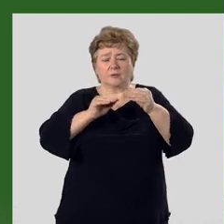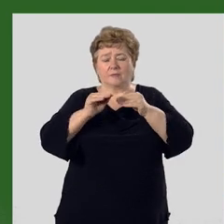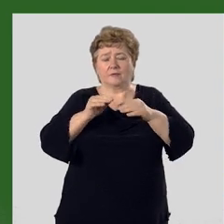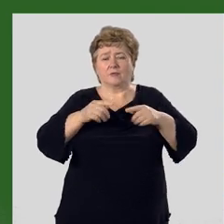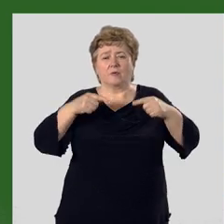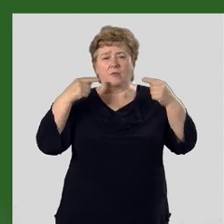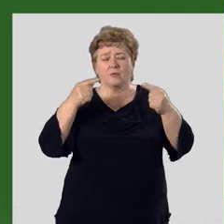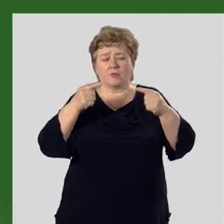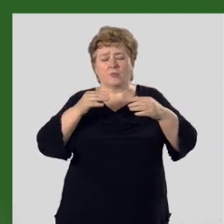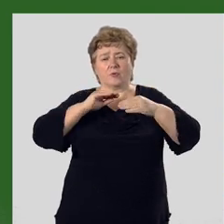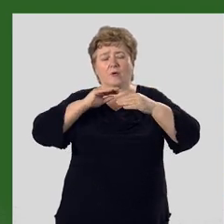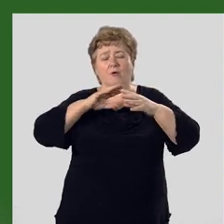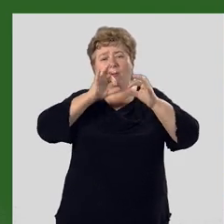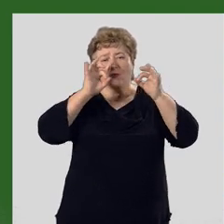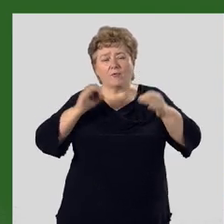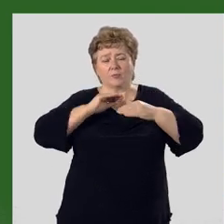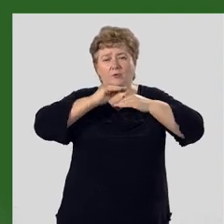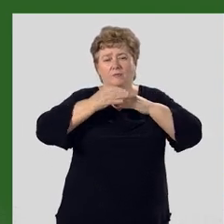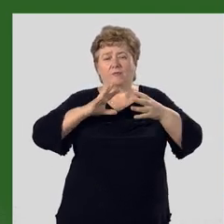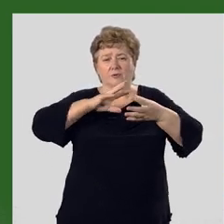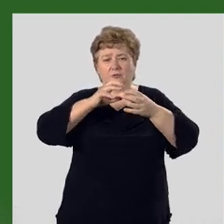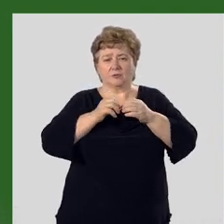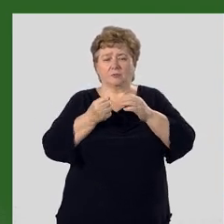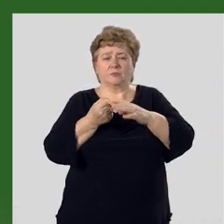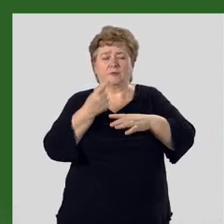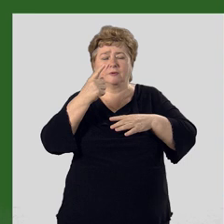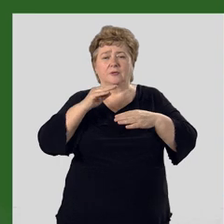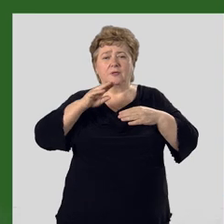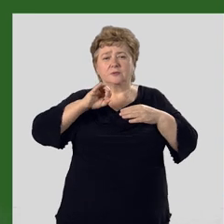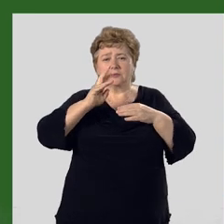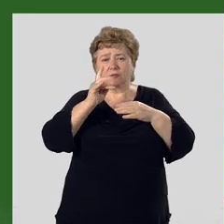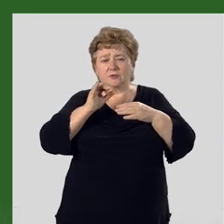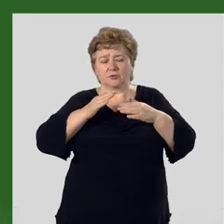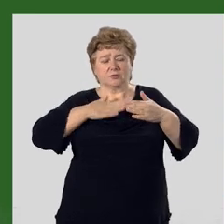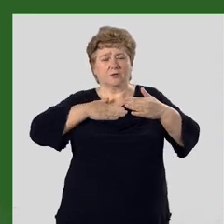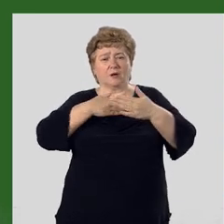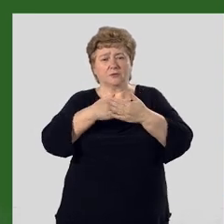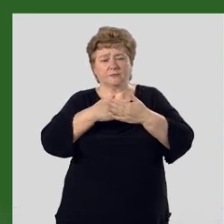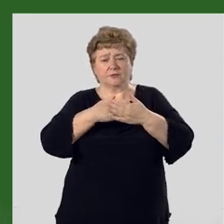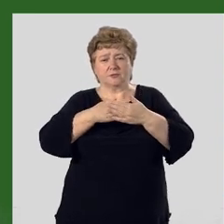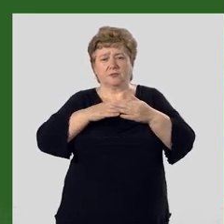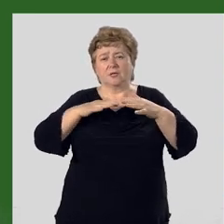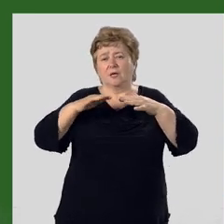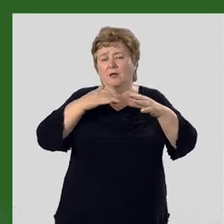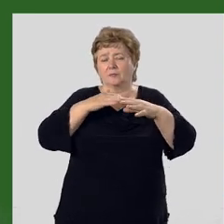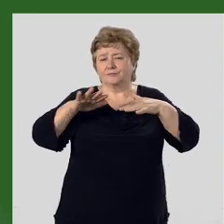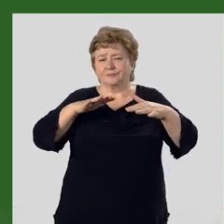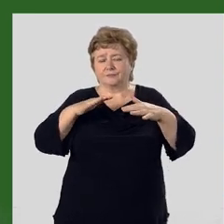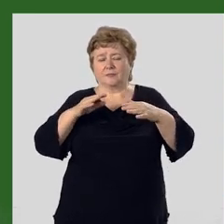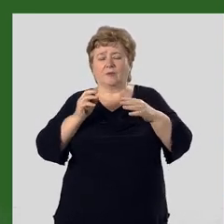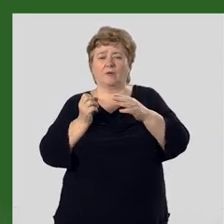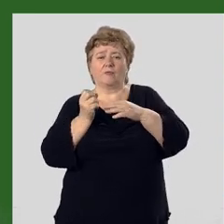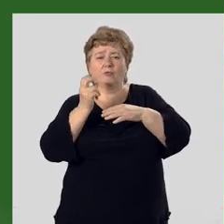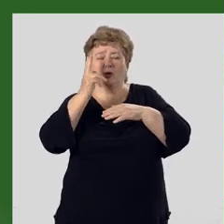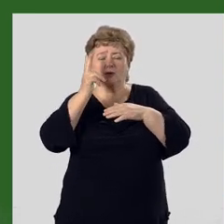крупных форм рельефа. В результате проявления тектонической активности, землетрясения и